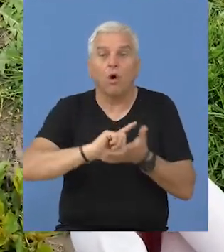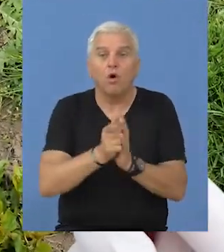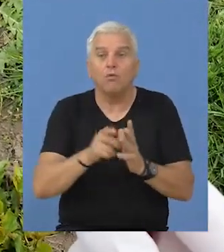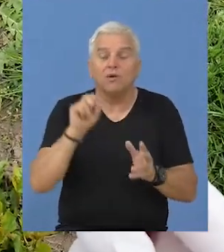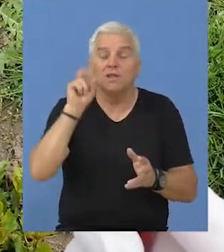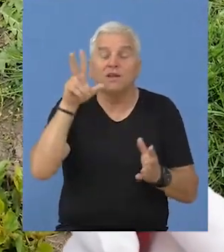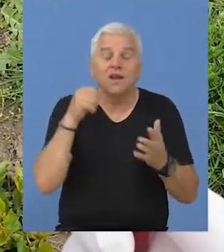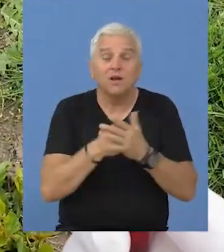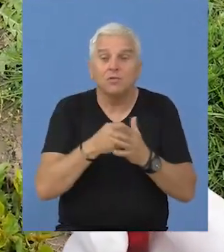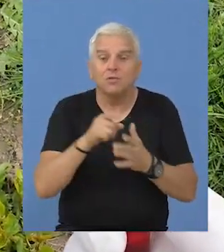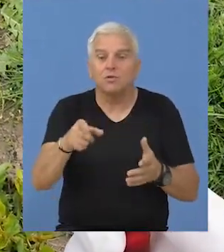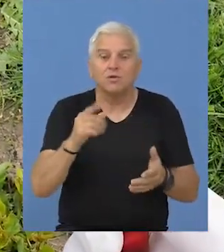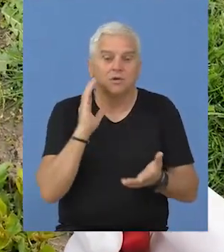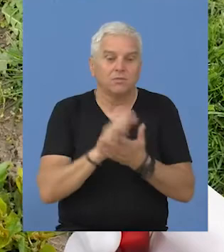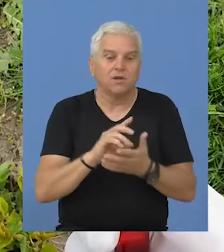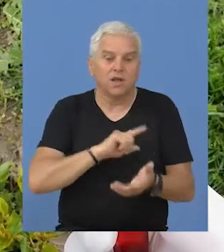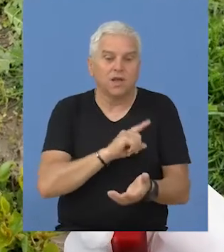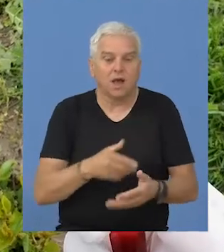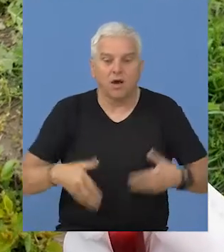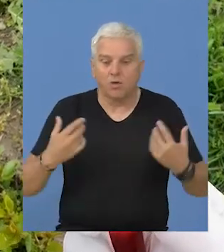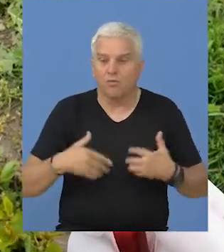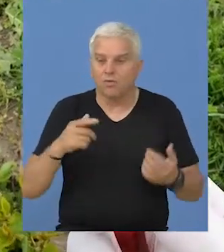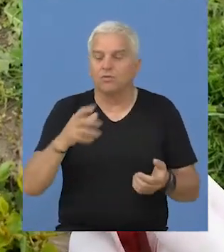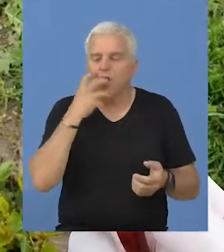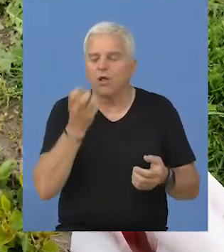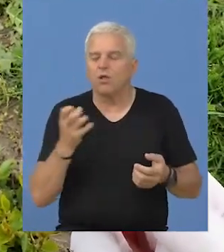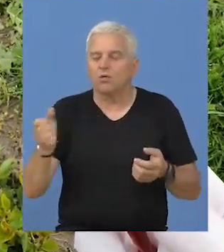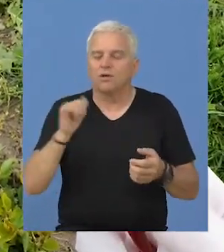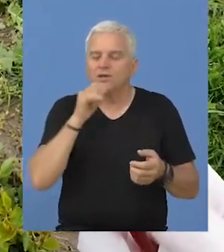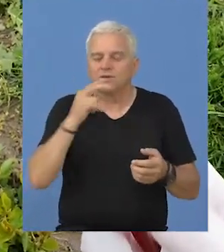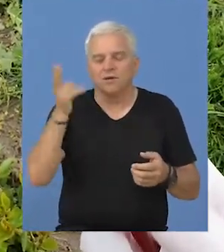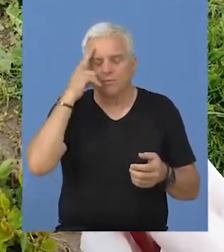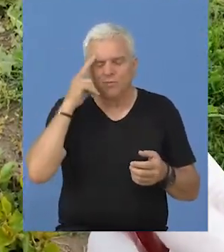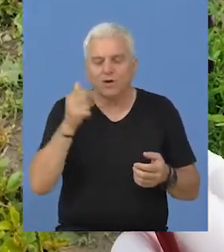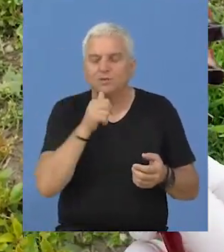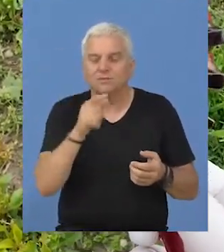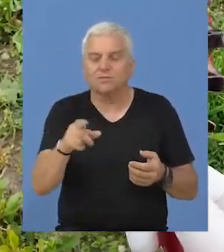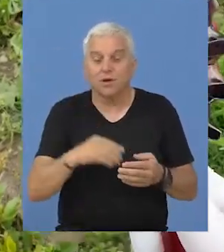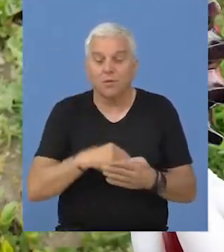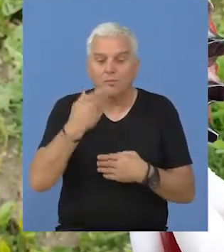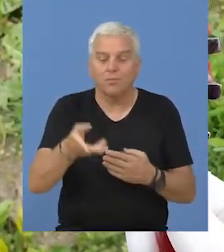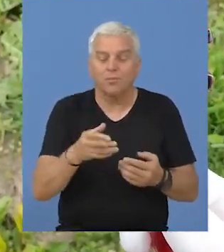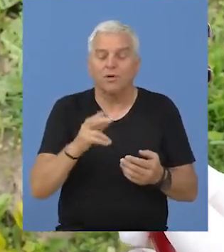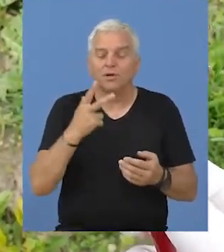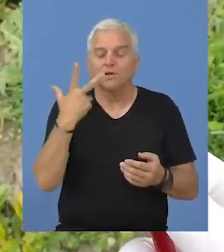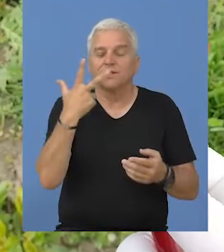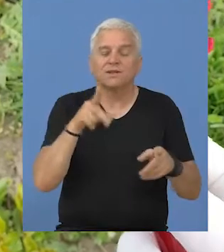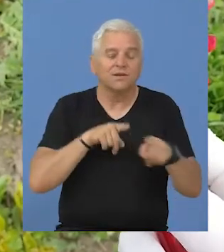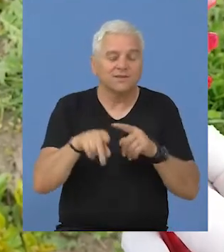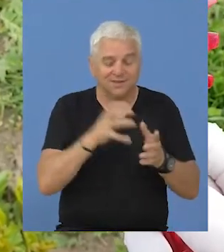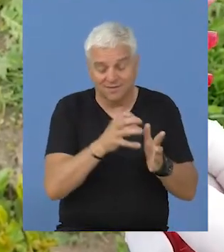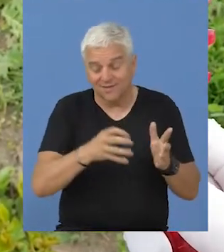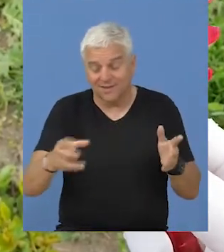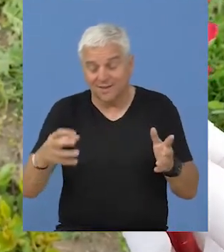13 upita. Jako smo bili oduševljeni, to je bila Lula koja nas je stvarno proslavila. Nakon toga smo još tri